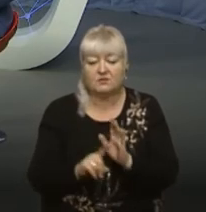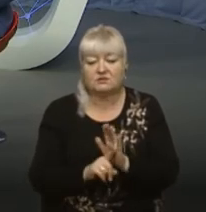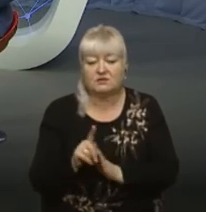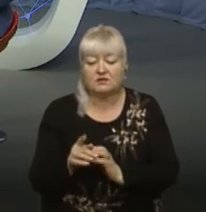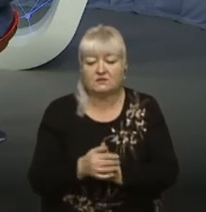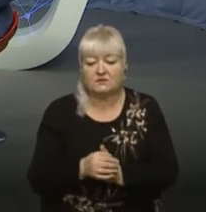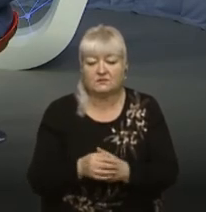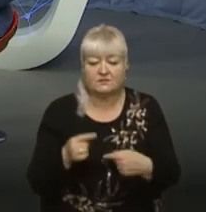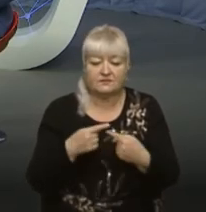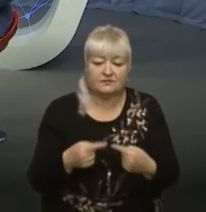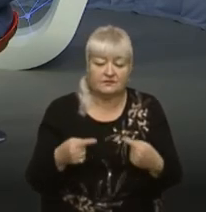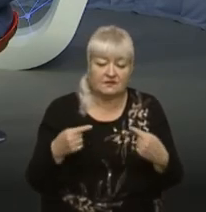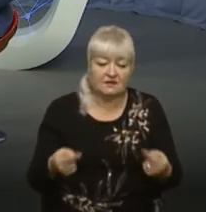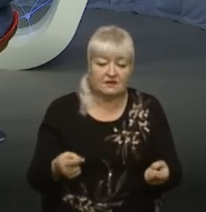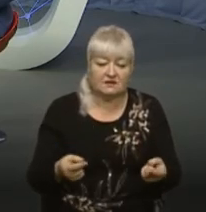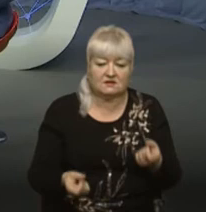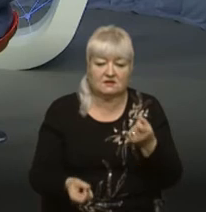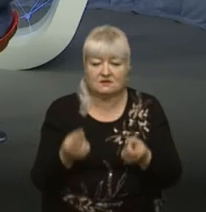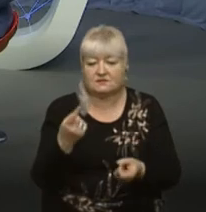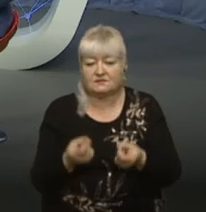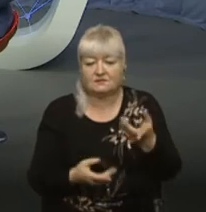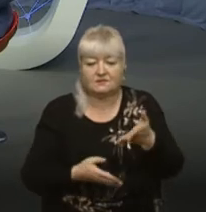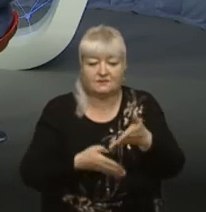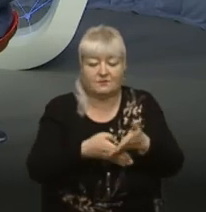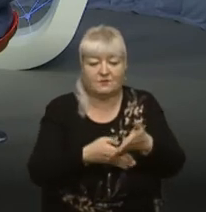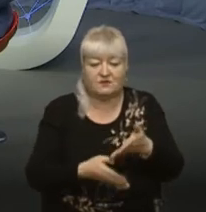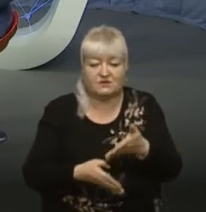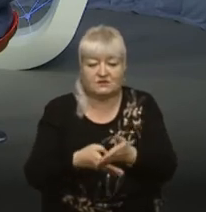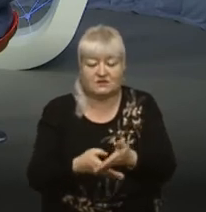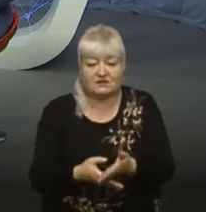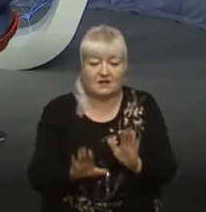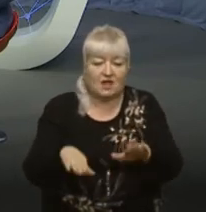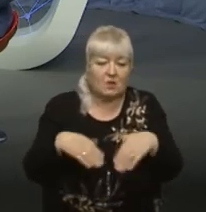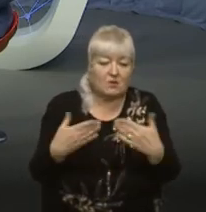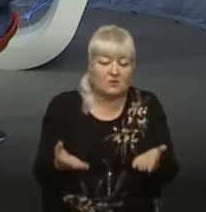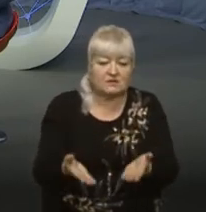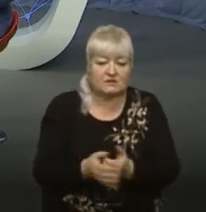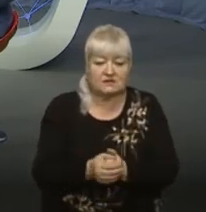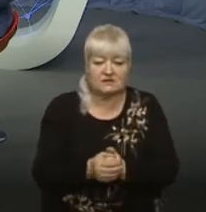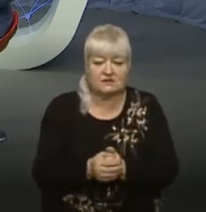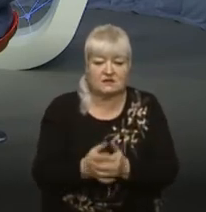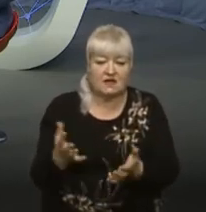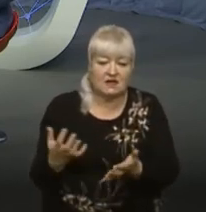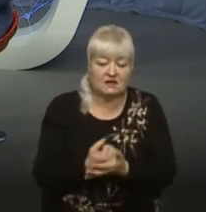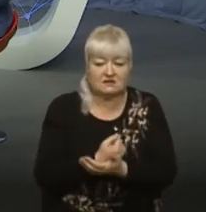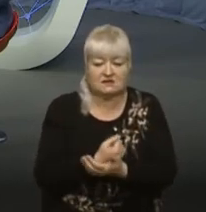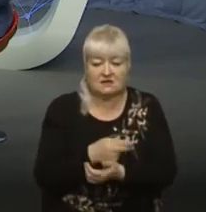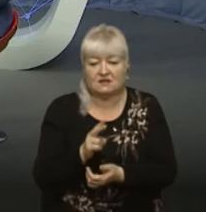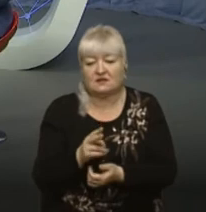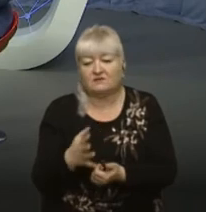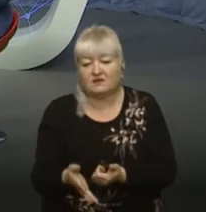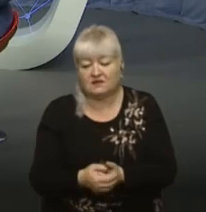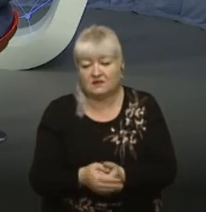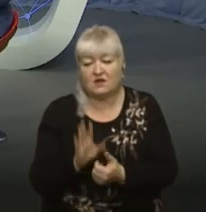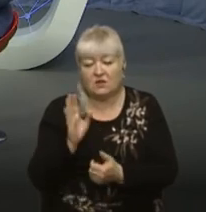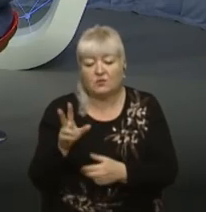різні з'являтися помічники з пропозиціями знайти житло. Тому, ну,